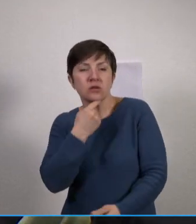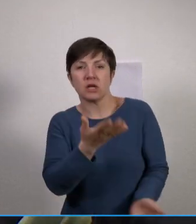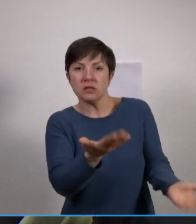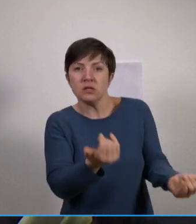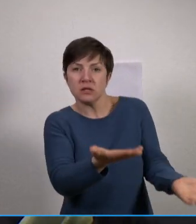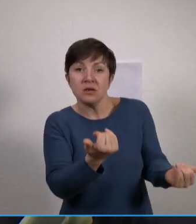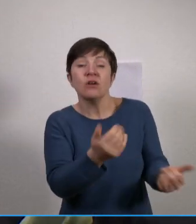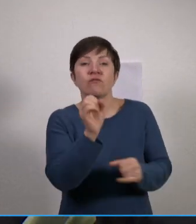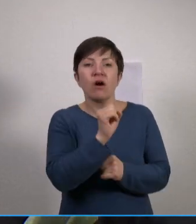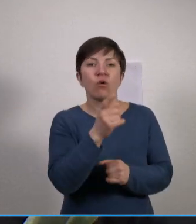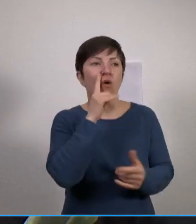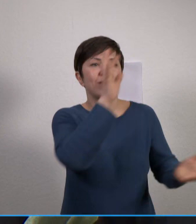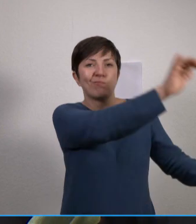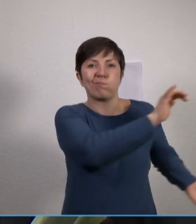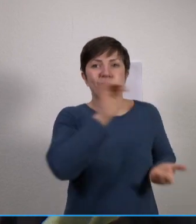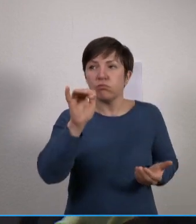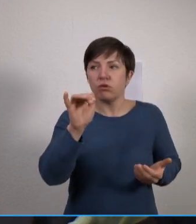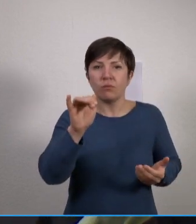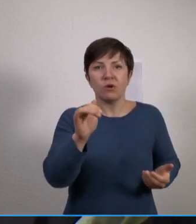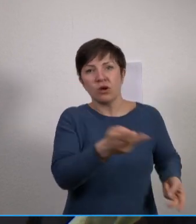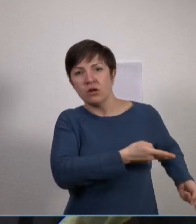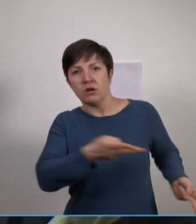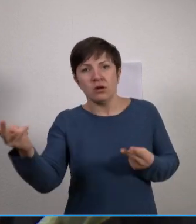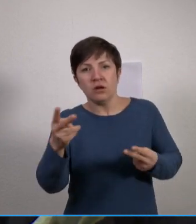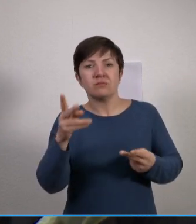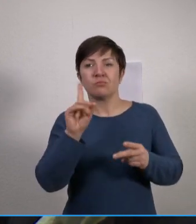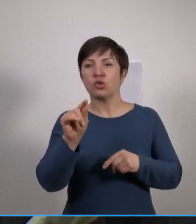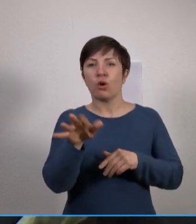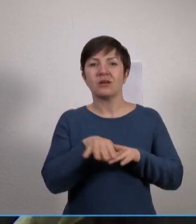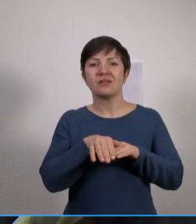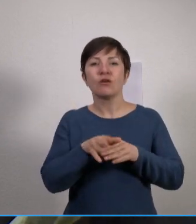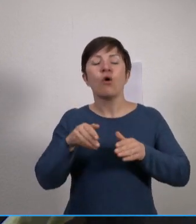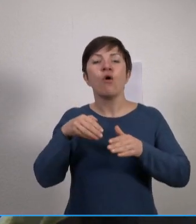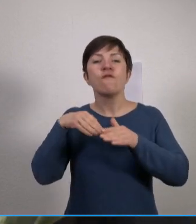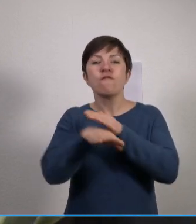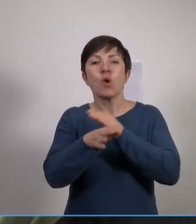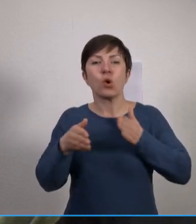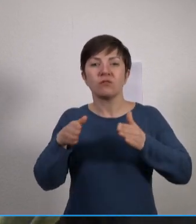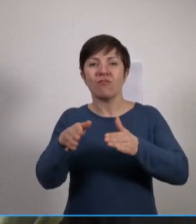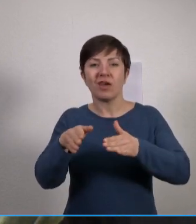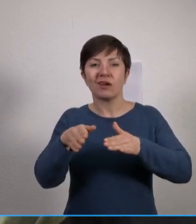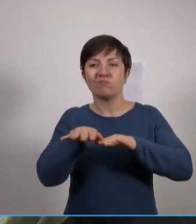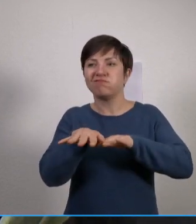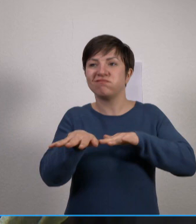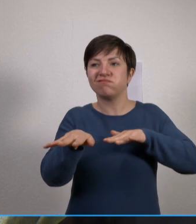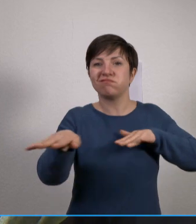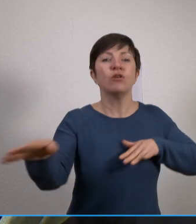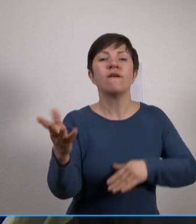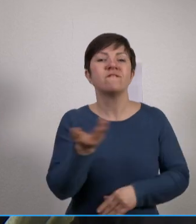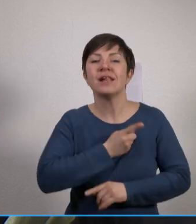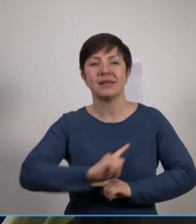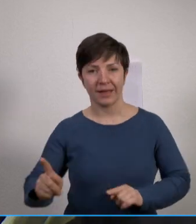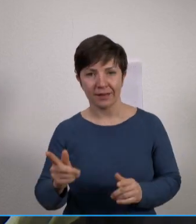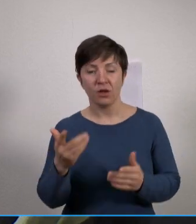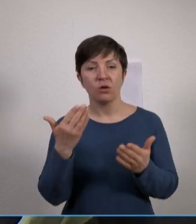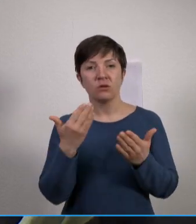nicht blockieren soll. Frau Dr. Fröhlich, was hilft nach Ihrer bisherigen Erfahrung auch in der humanitären Hilfe in